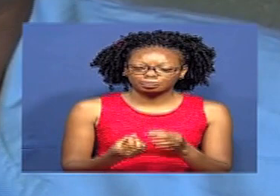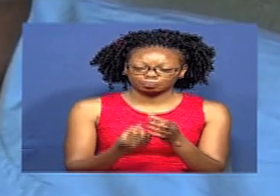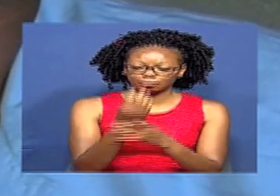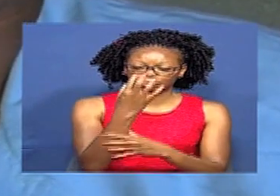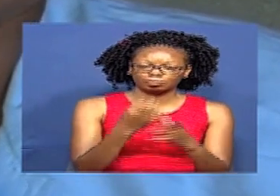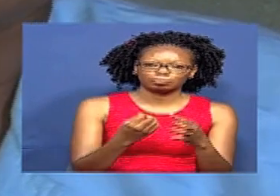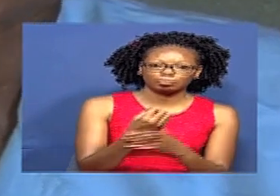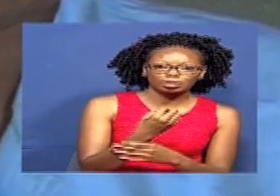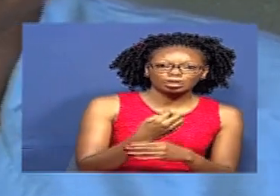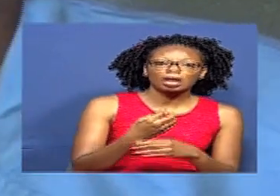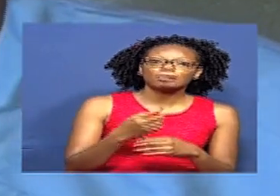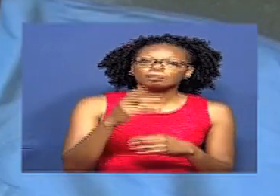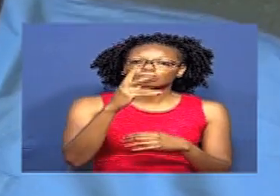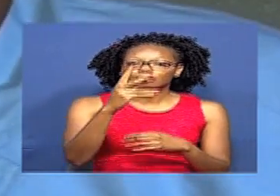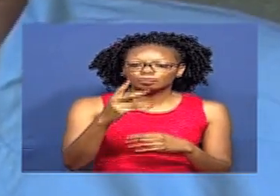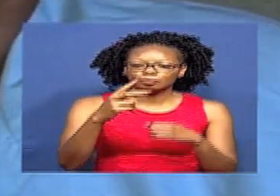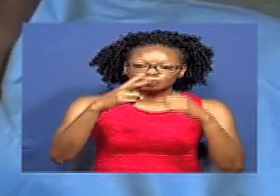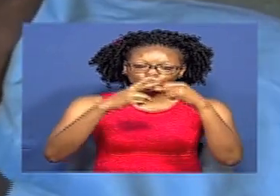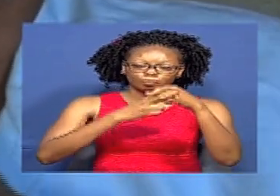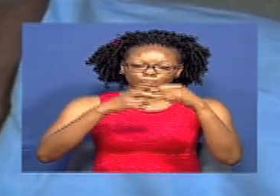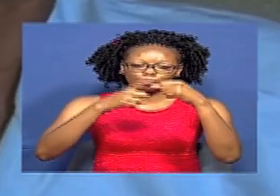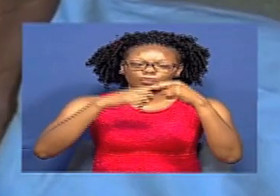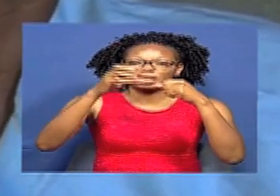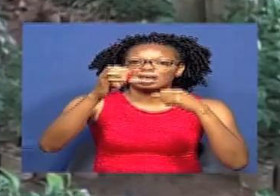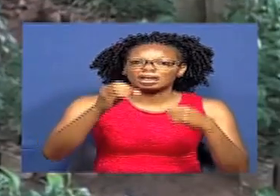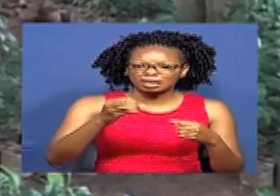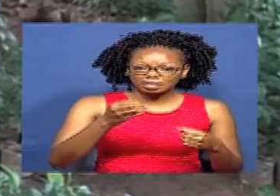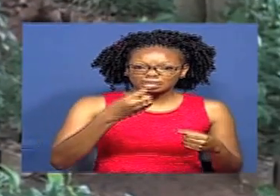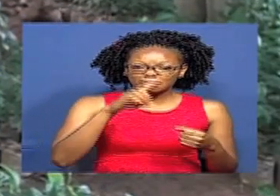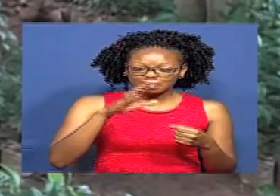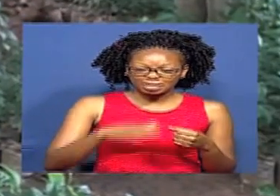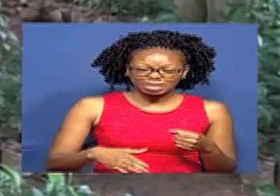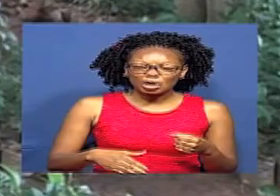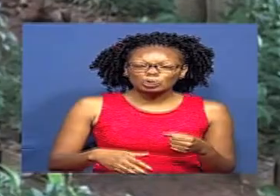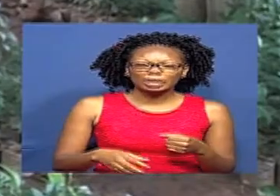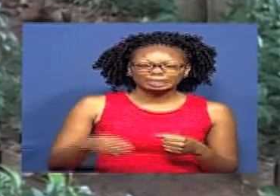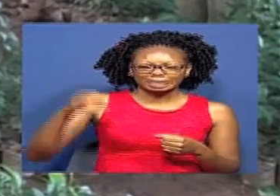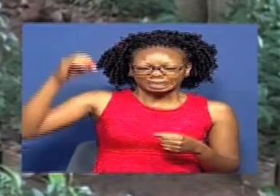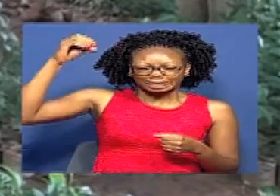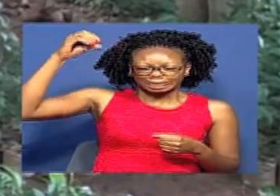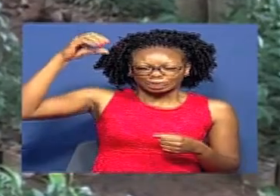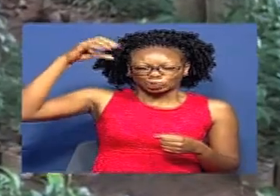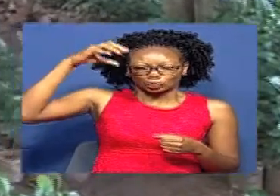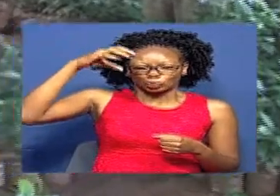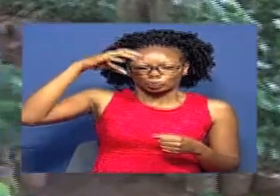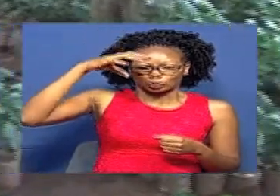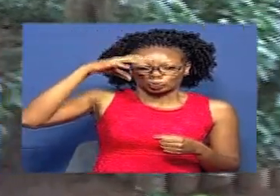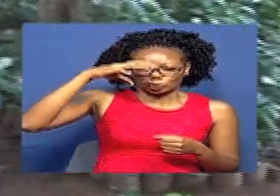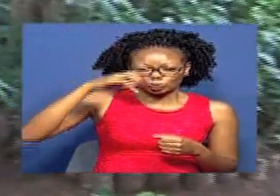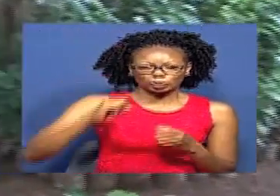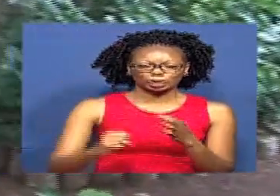L4, 7, 6 Lakini kwa sasa Tukiangalia kwa vile Kiangazi ilikuwa ni nyingi sana